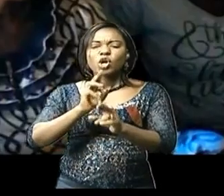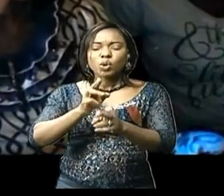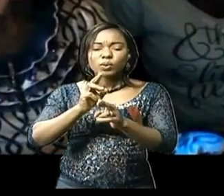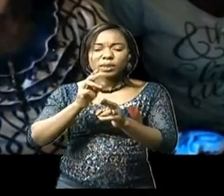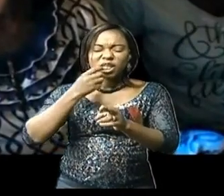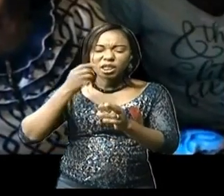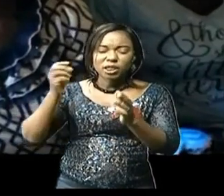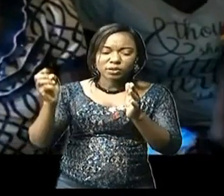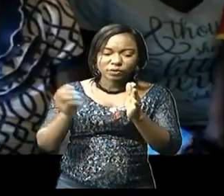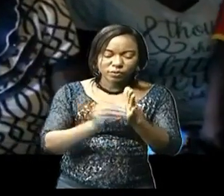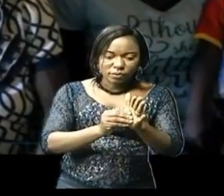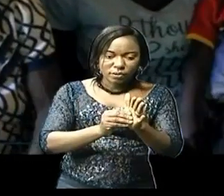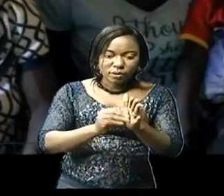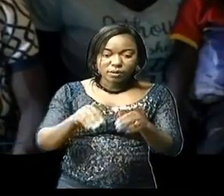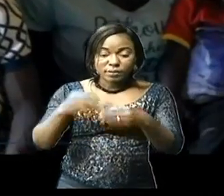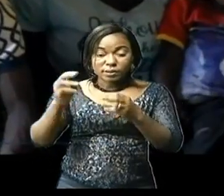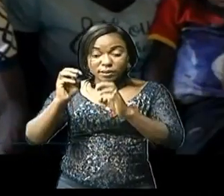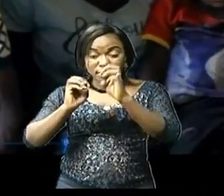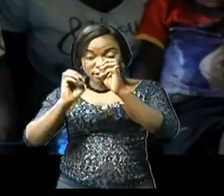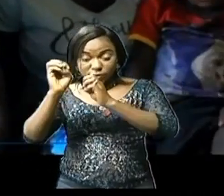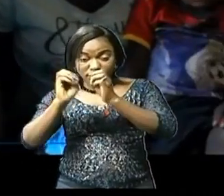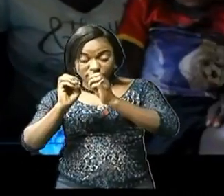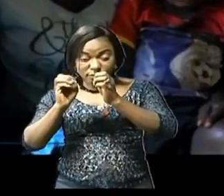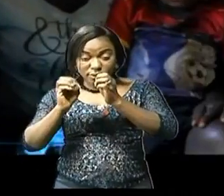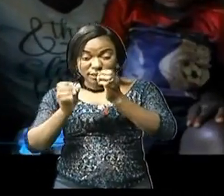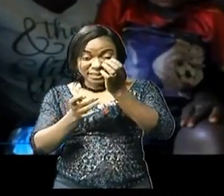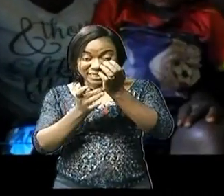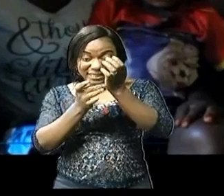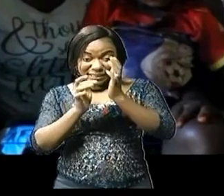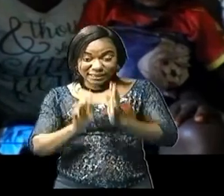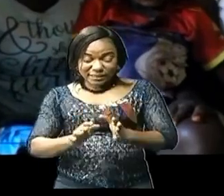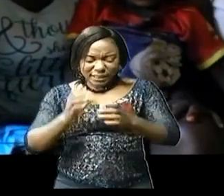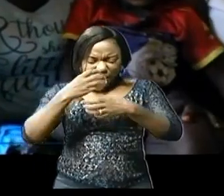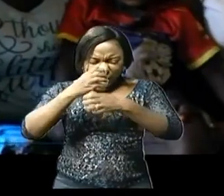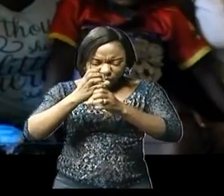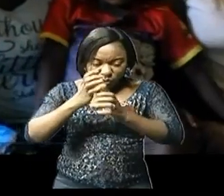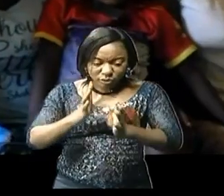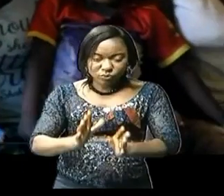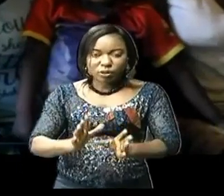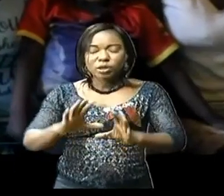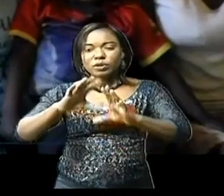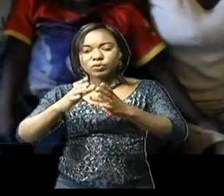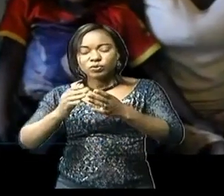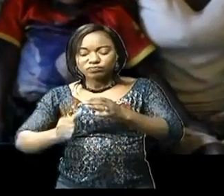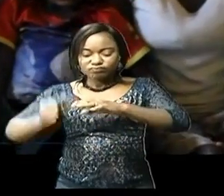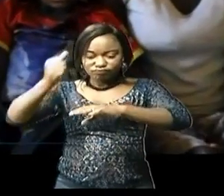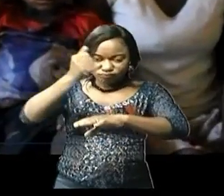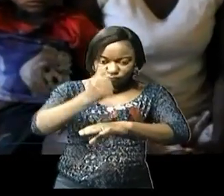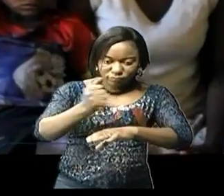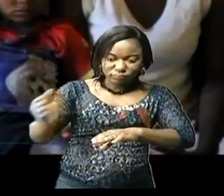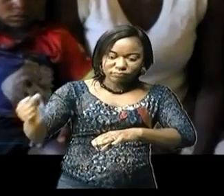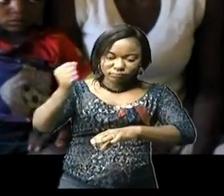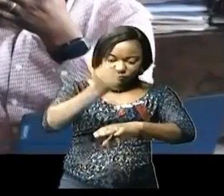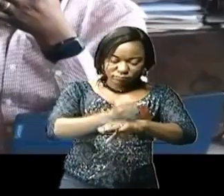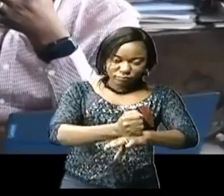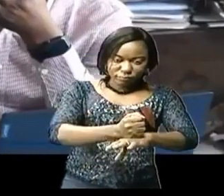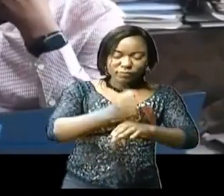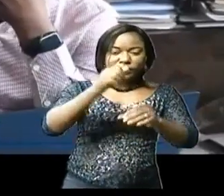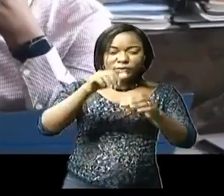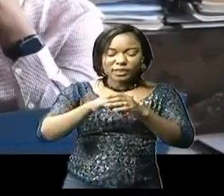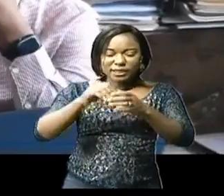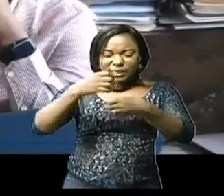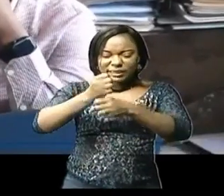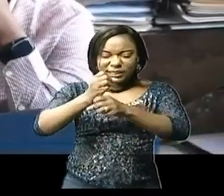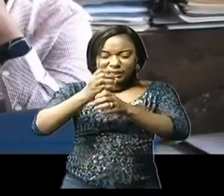autres, la mise à niveau des techniciens des laboratoires en fonction, l'engagement des techniciens des laboratoires dans la zone, la